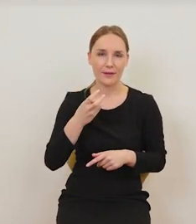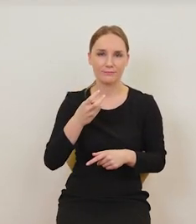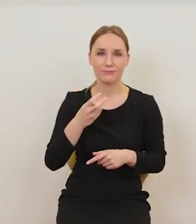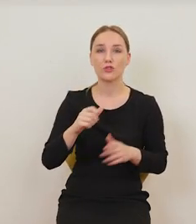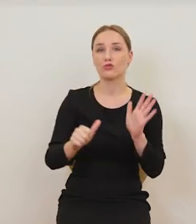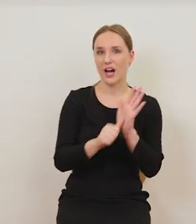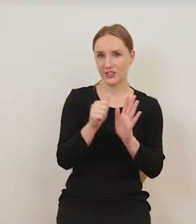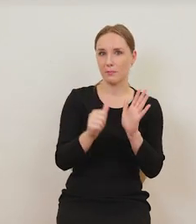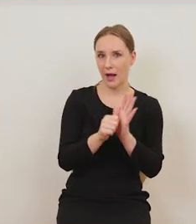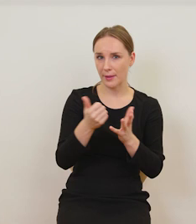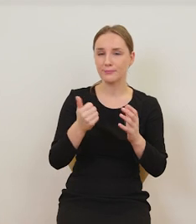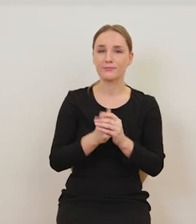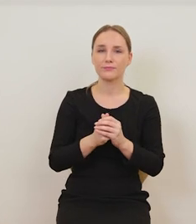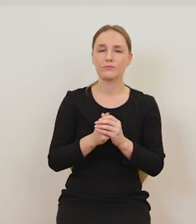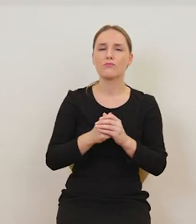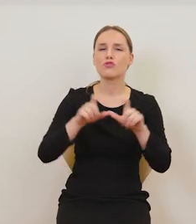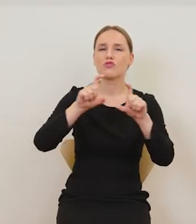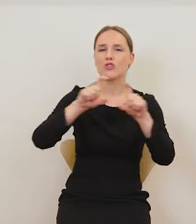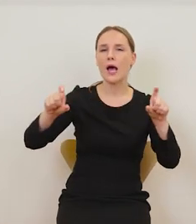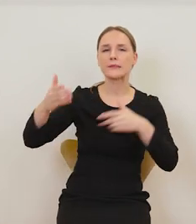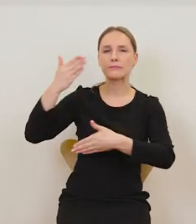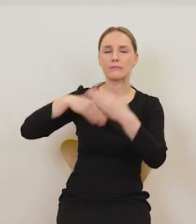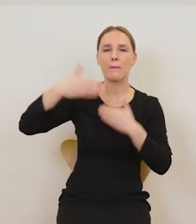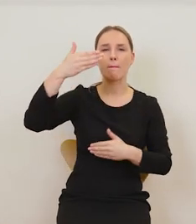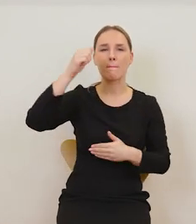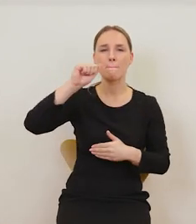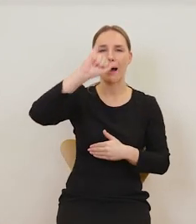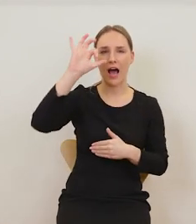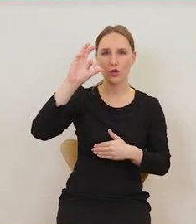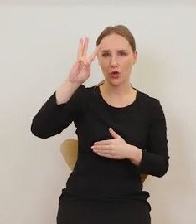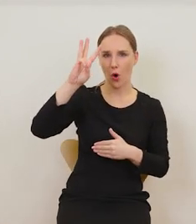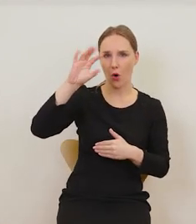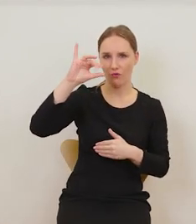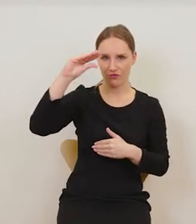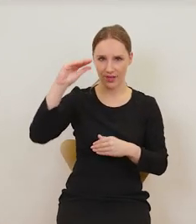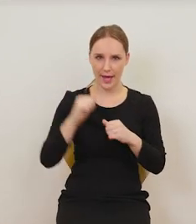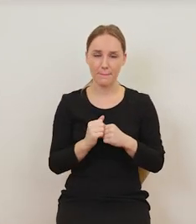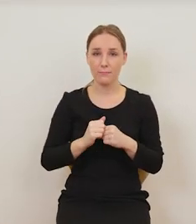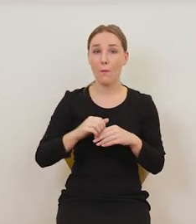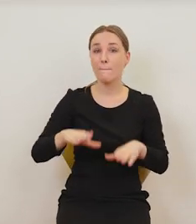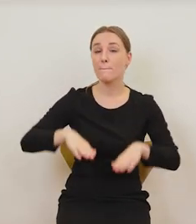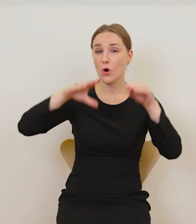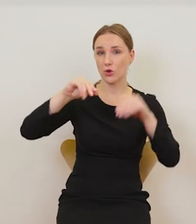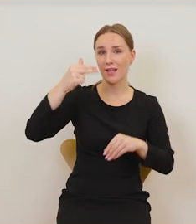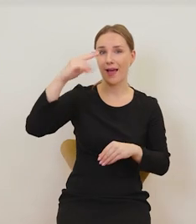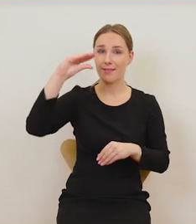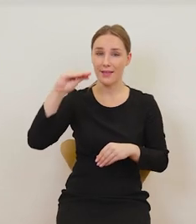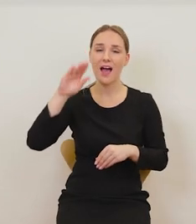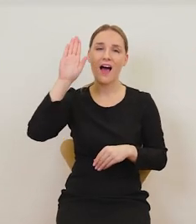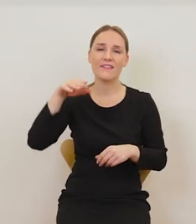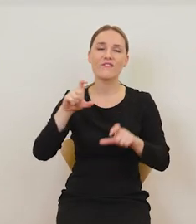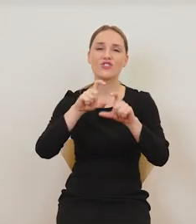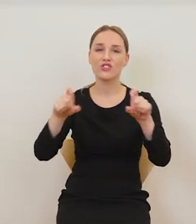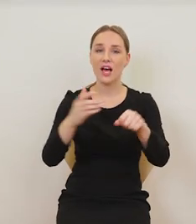płaskorzeźbę z czasów majów, więc to jest początek właściwie naszej ery, a nawet jeszcze czasy